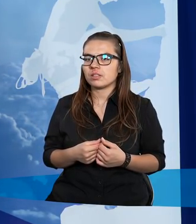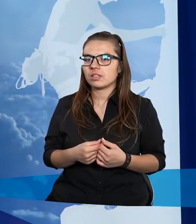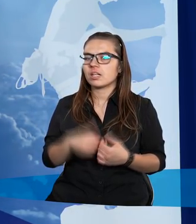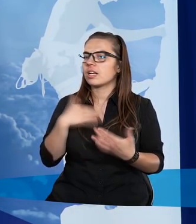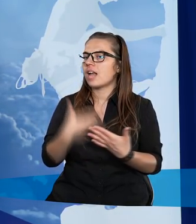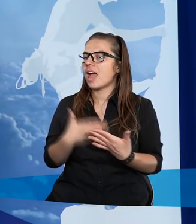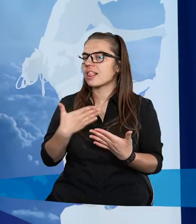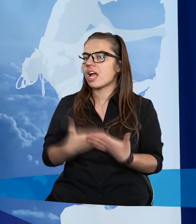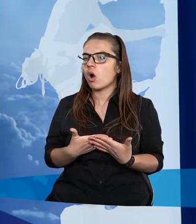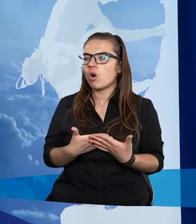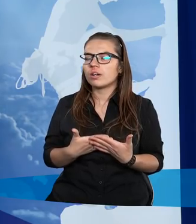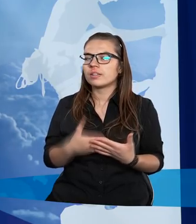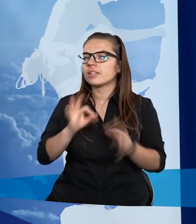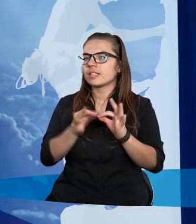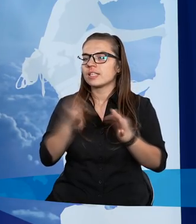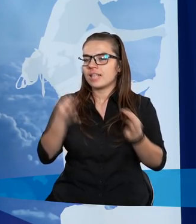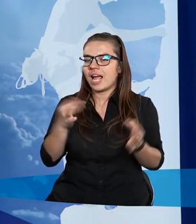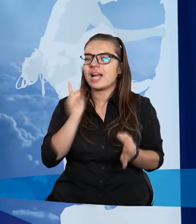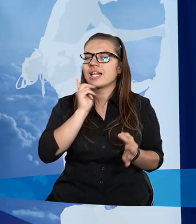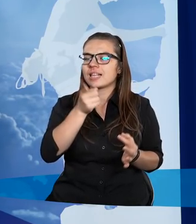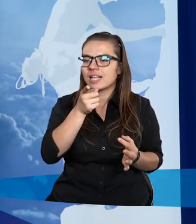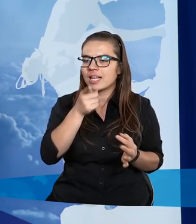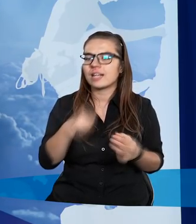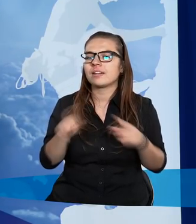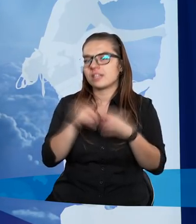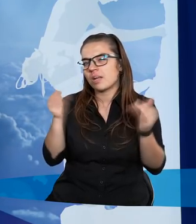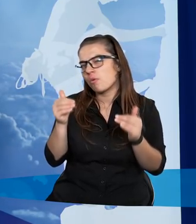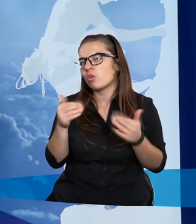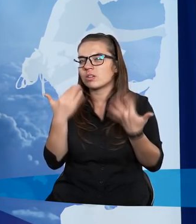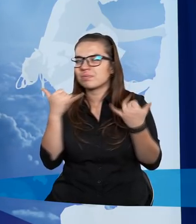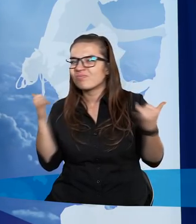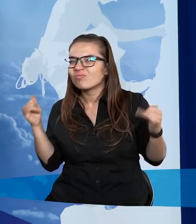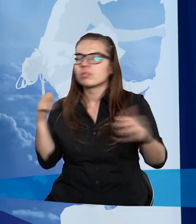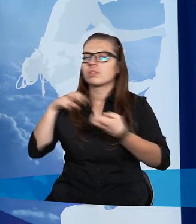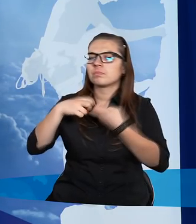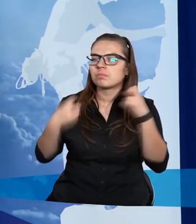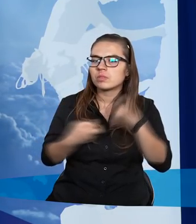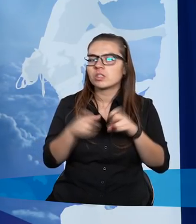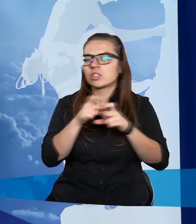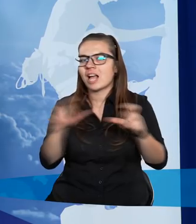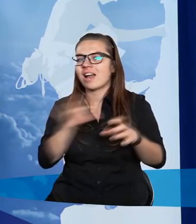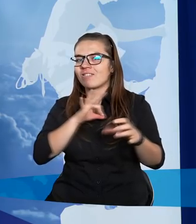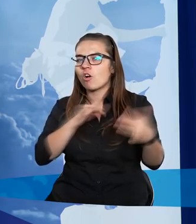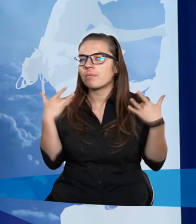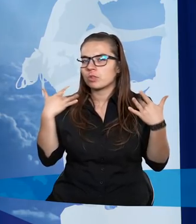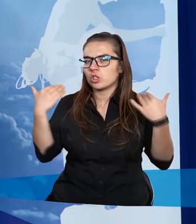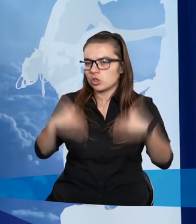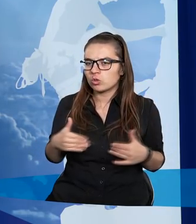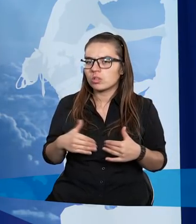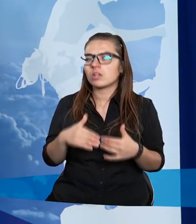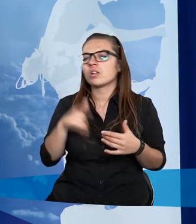Dlatego kiedy teraz ty być może przechodzisz przez trudny czas w swoim życiu